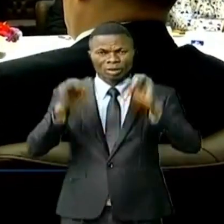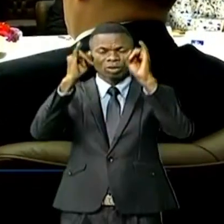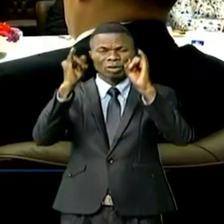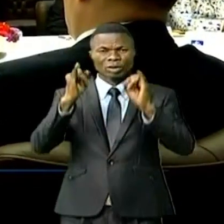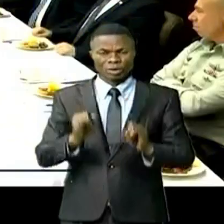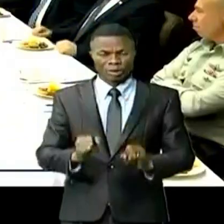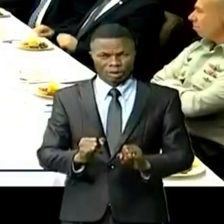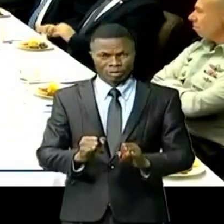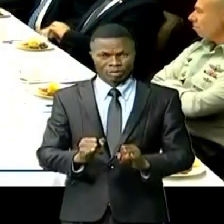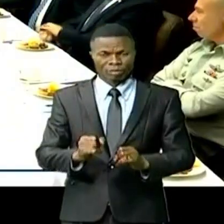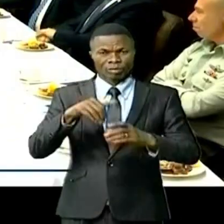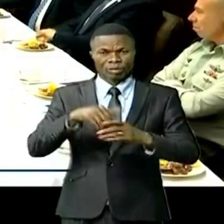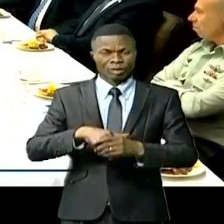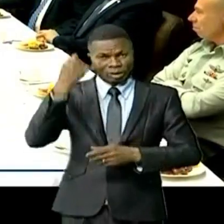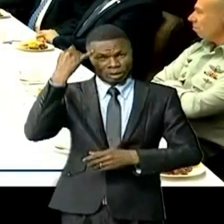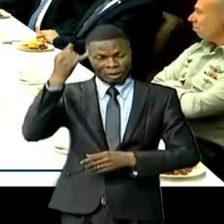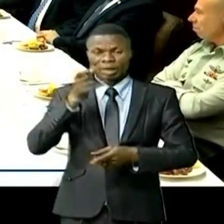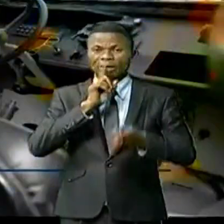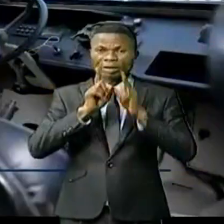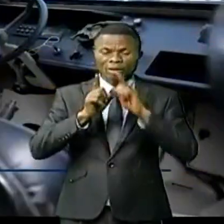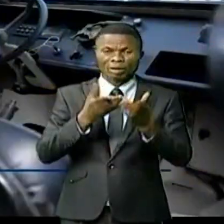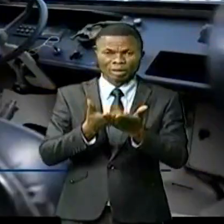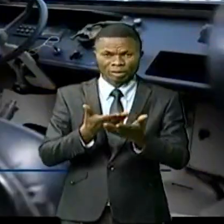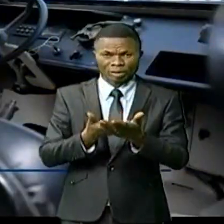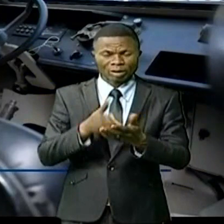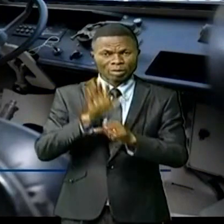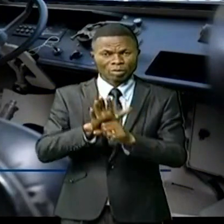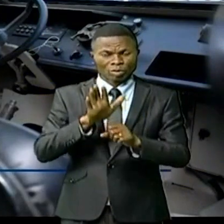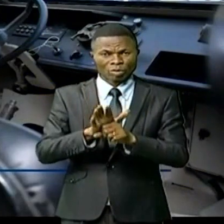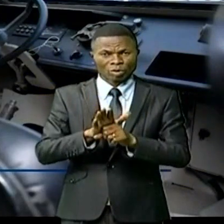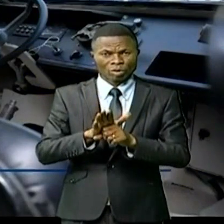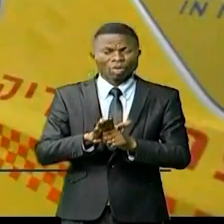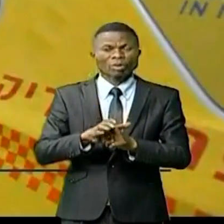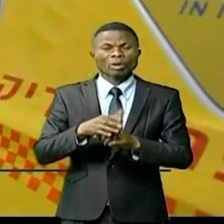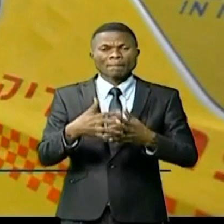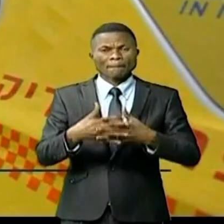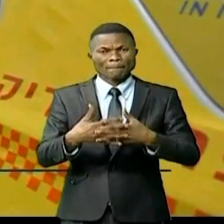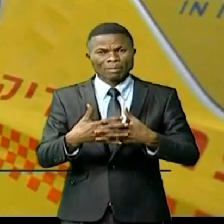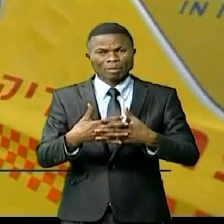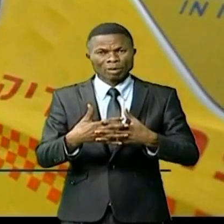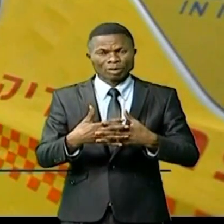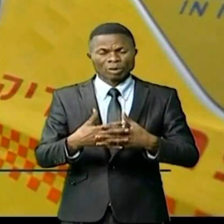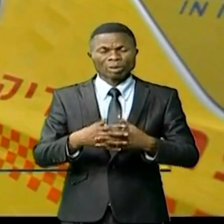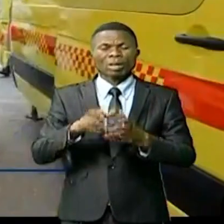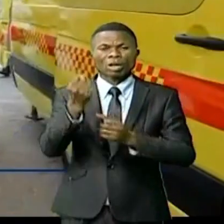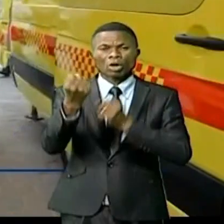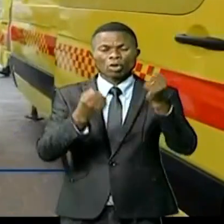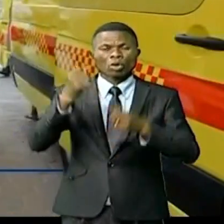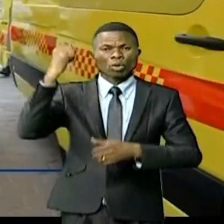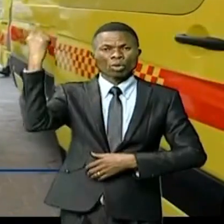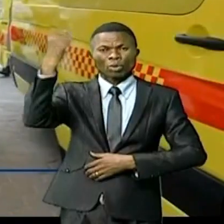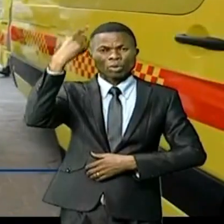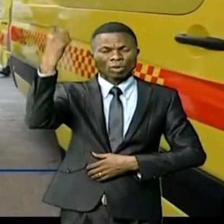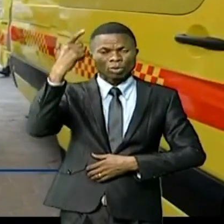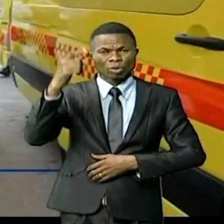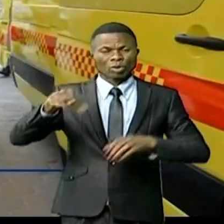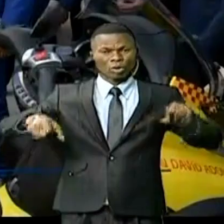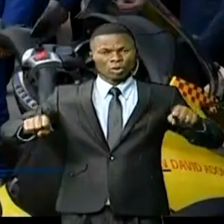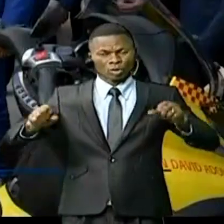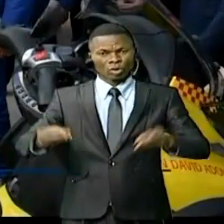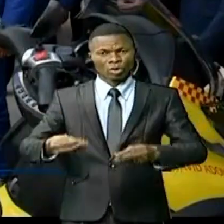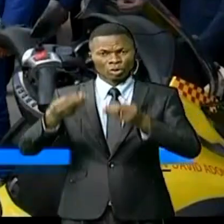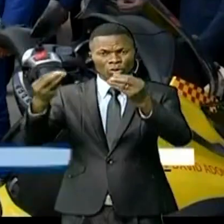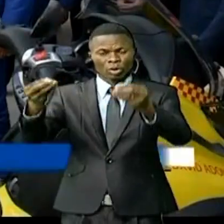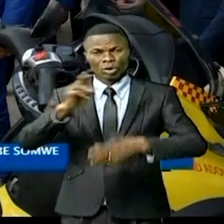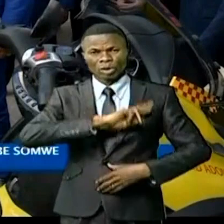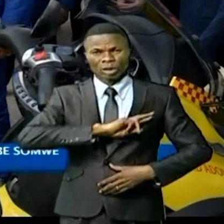Déjà, dans le cadre de cette coopération, plusieurs types d'engins, des ambulances, des motos seront livrés à la